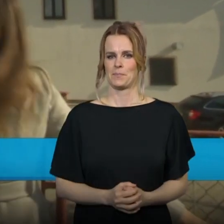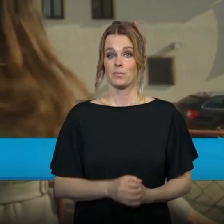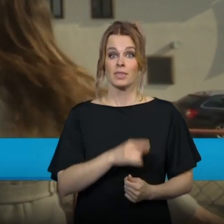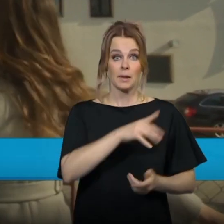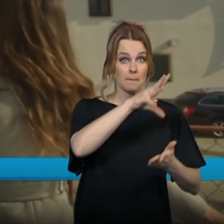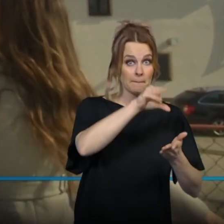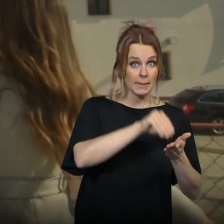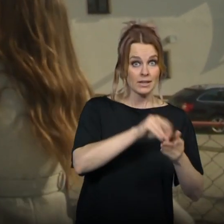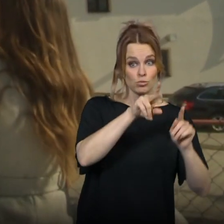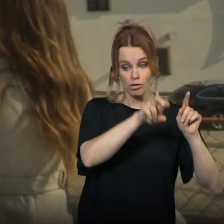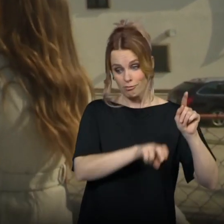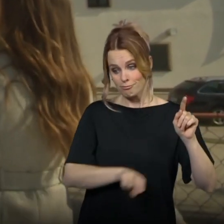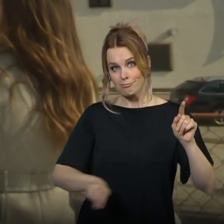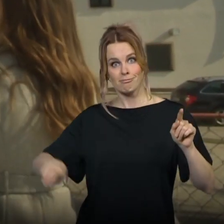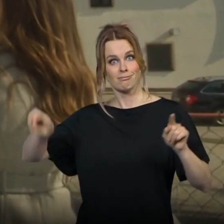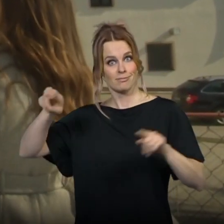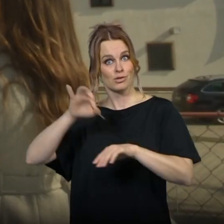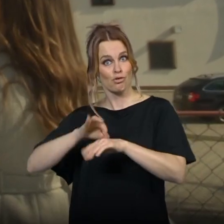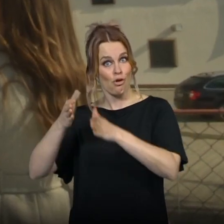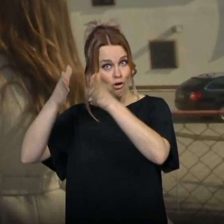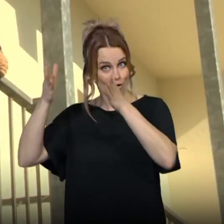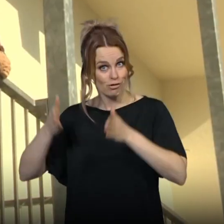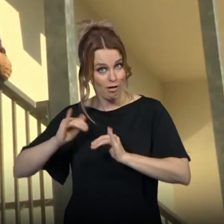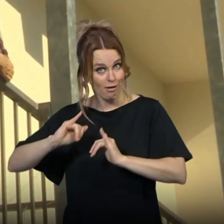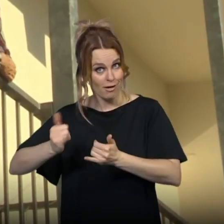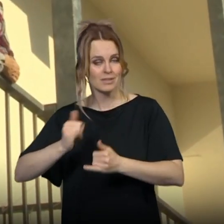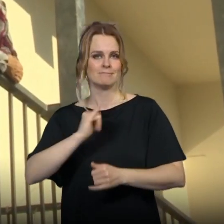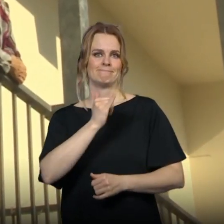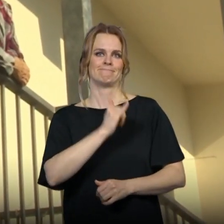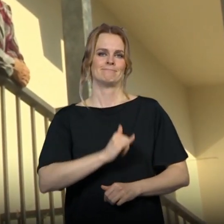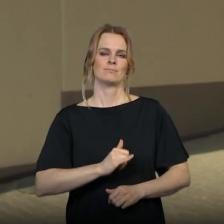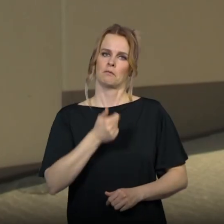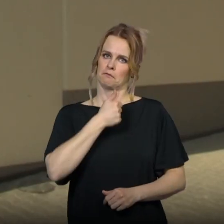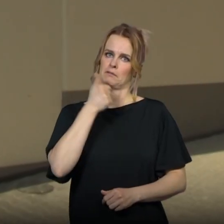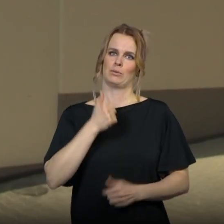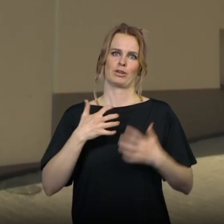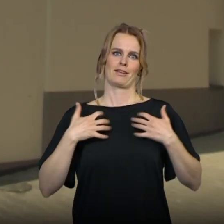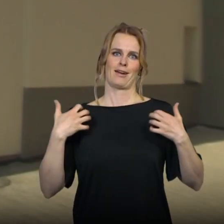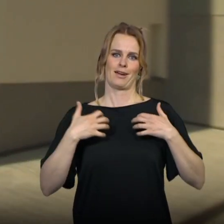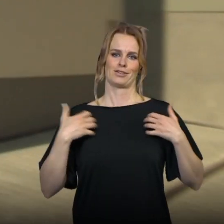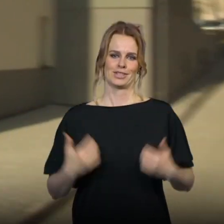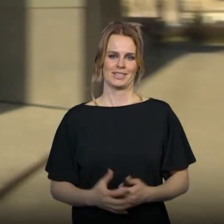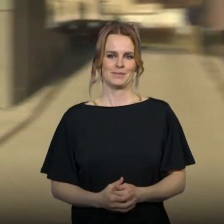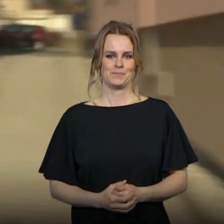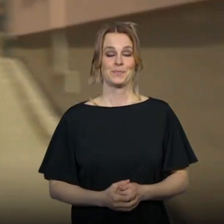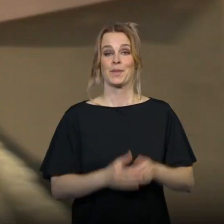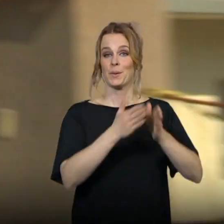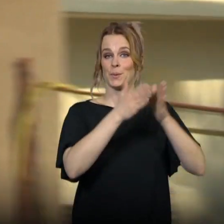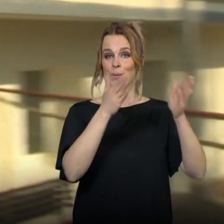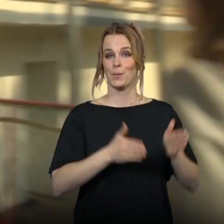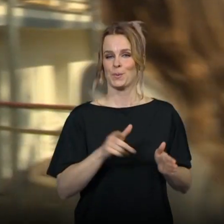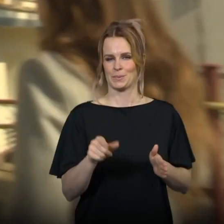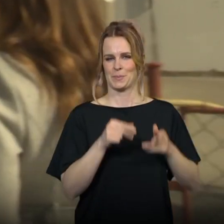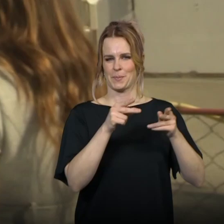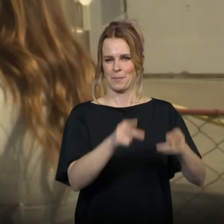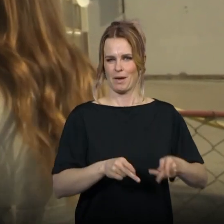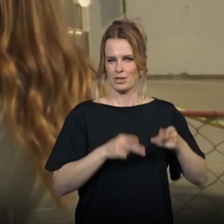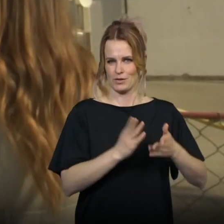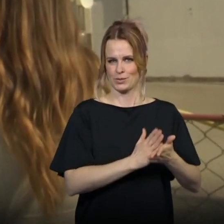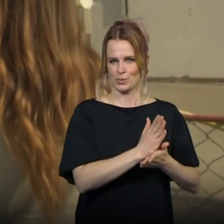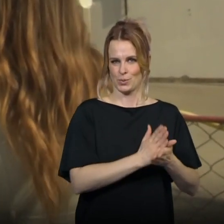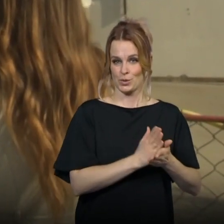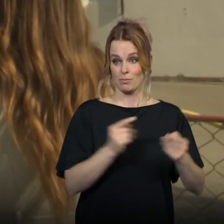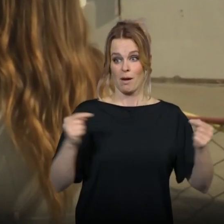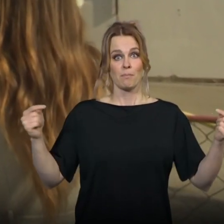branku. Ano, přejdem, přejdem k Pýtahu a vyjedeme nahoru. Tak to bude výborné. Z vedlejšího domu s pečovatelskou službou to k lékaři